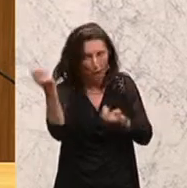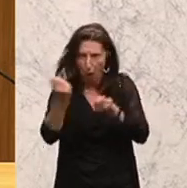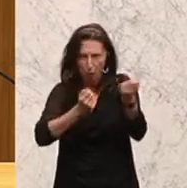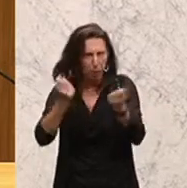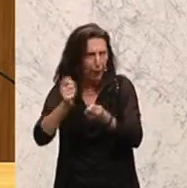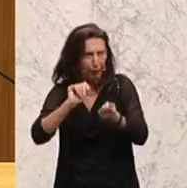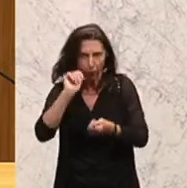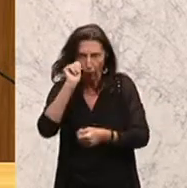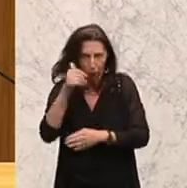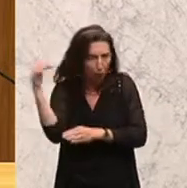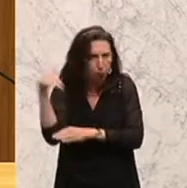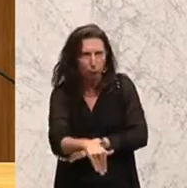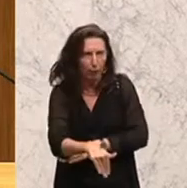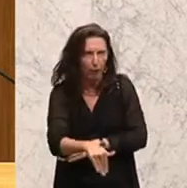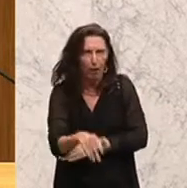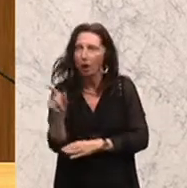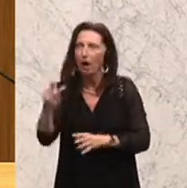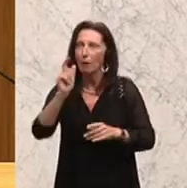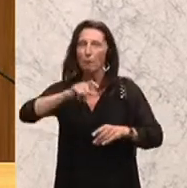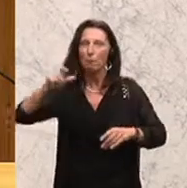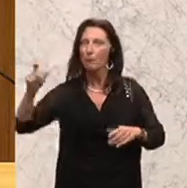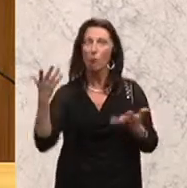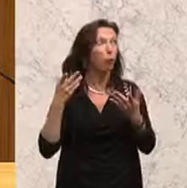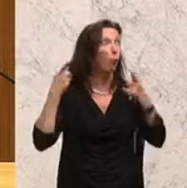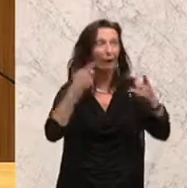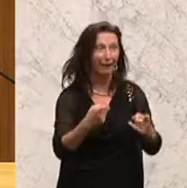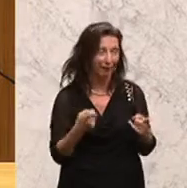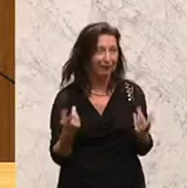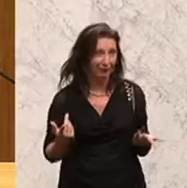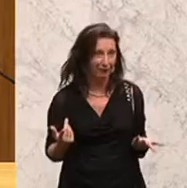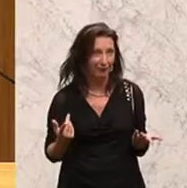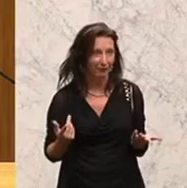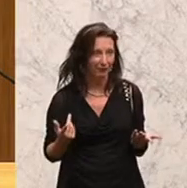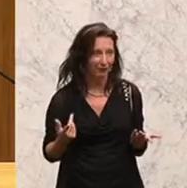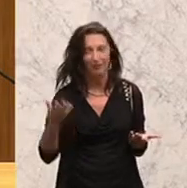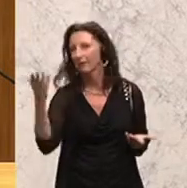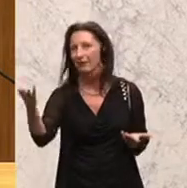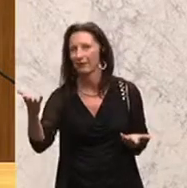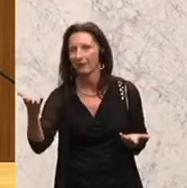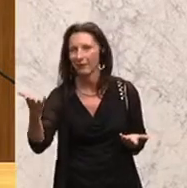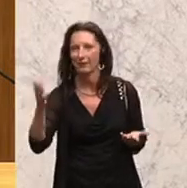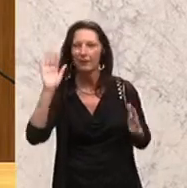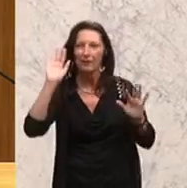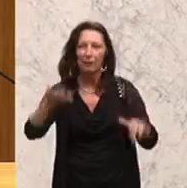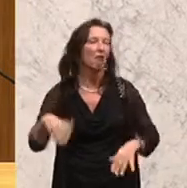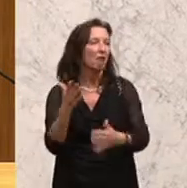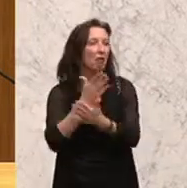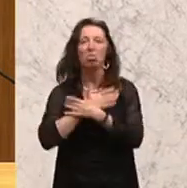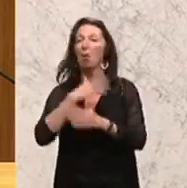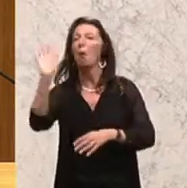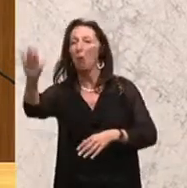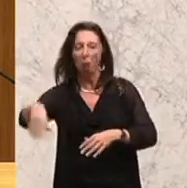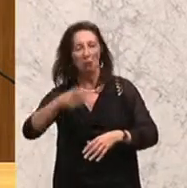passiert dann? Wo gehen die hin, die Leute? Die verschwinden nicht. Ein paar Tausend von denen können wir in Plastiksackerl packen, tot, gestorben, irgendwo.